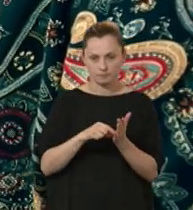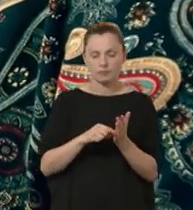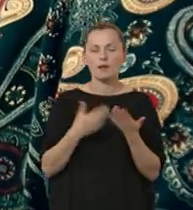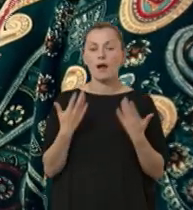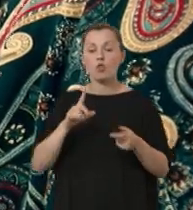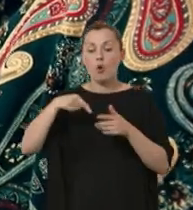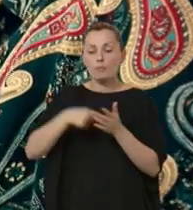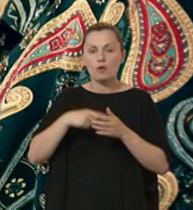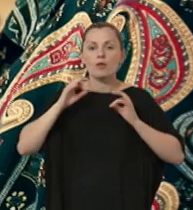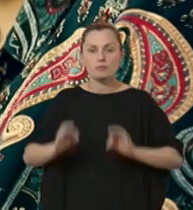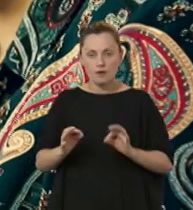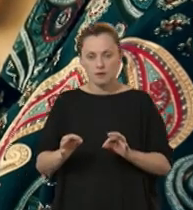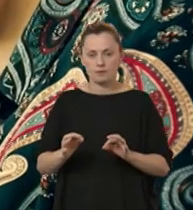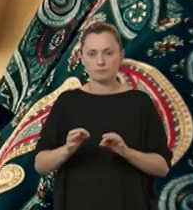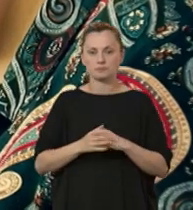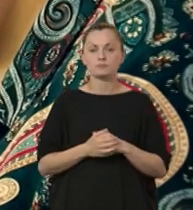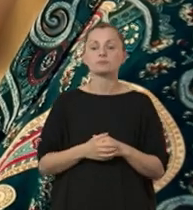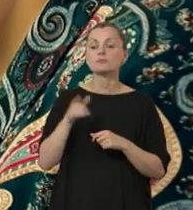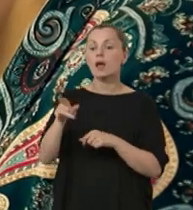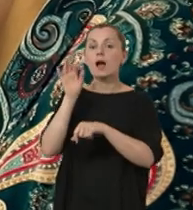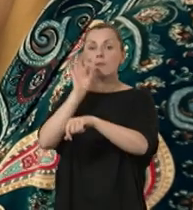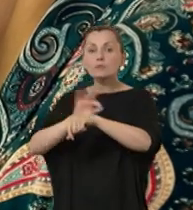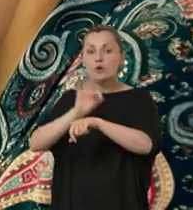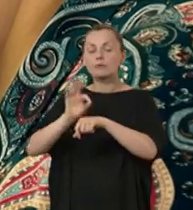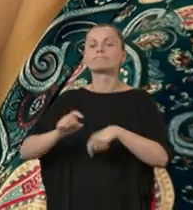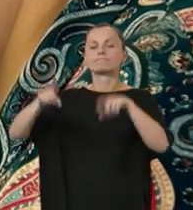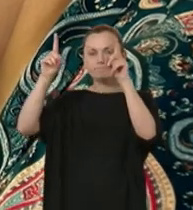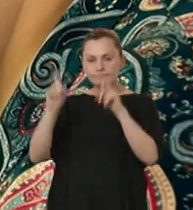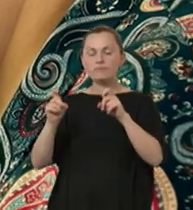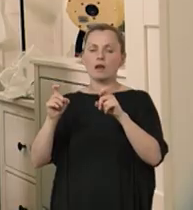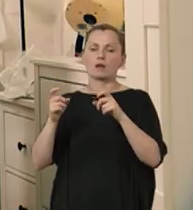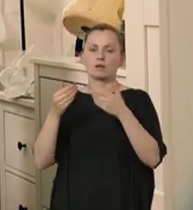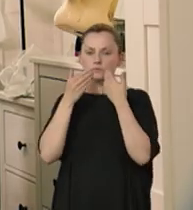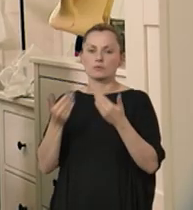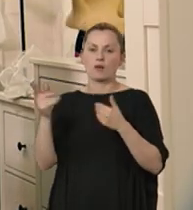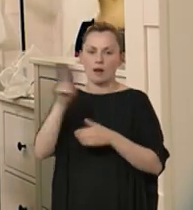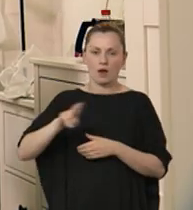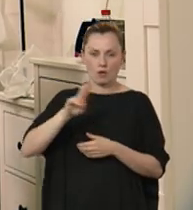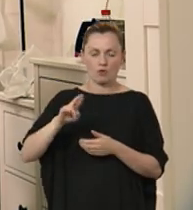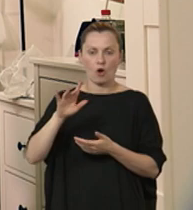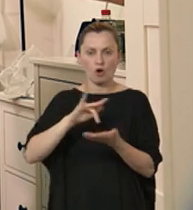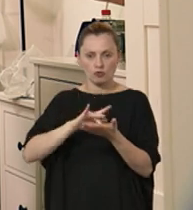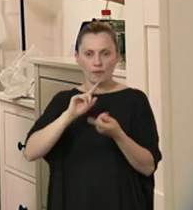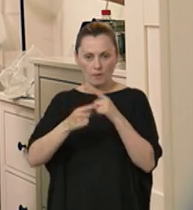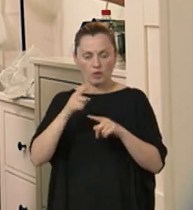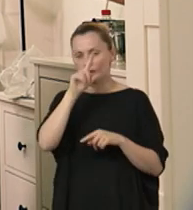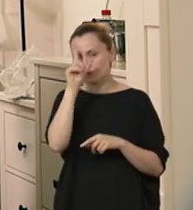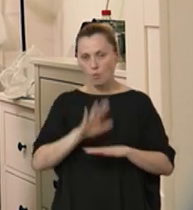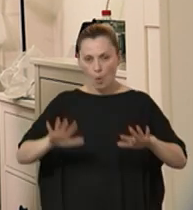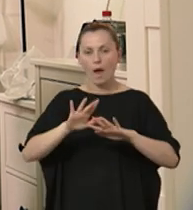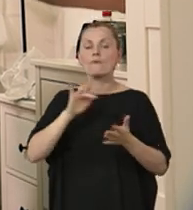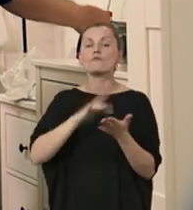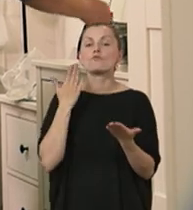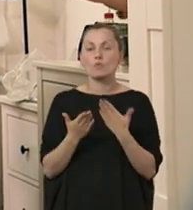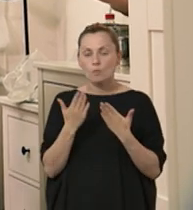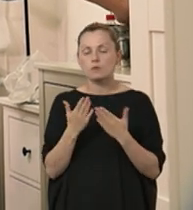Ale dopiero teraz, kiedy ten projekt zainicjowany przez Regionalny Ośrodek Polityki Społecznej w